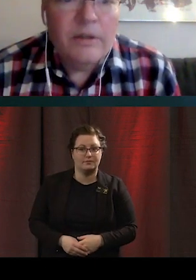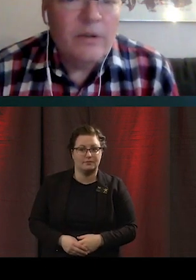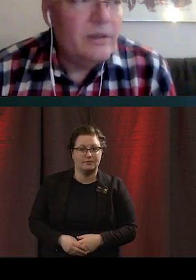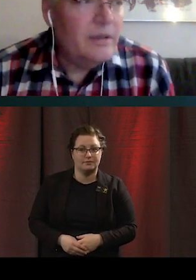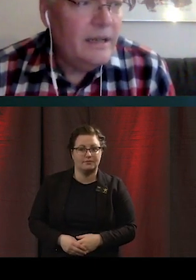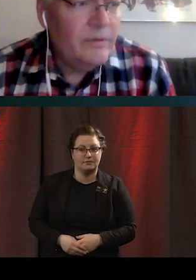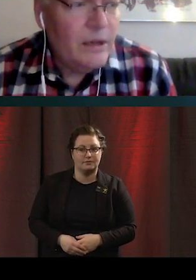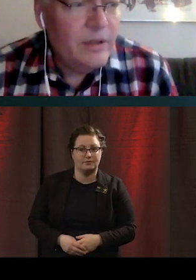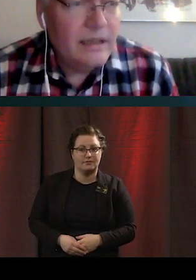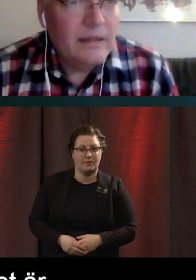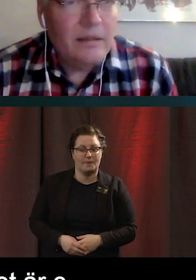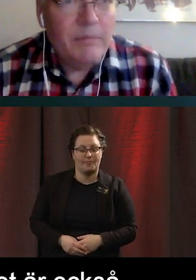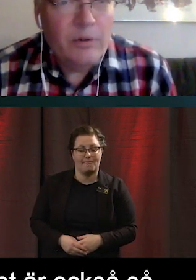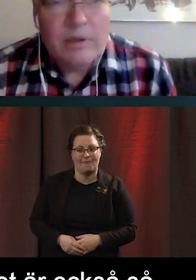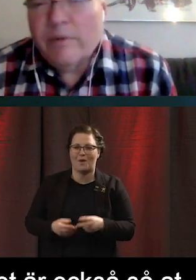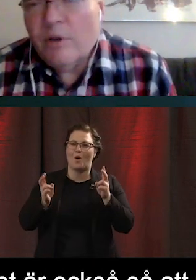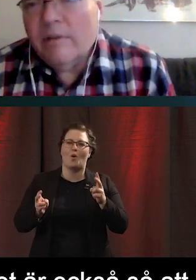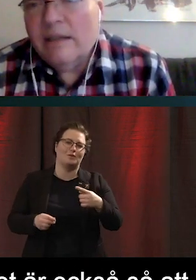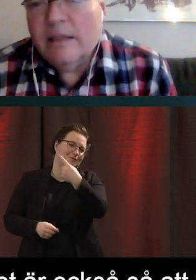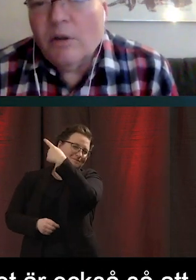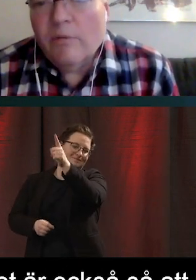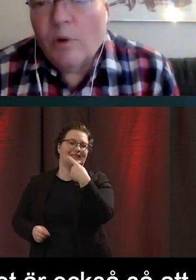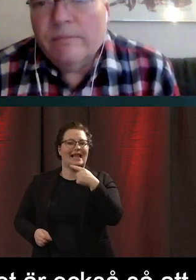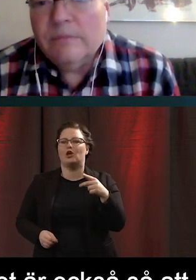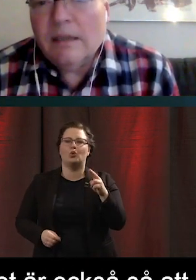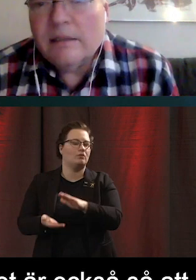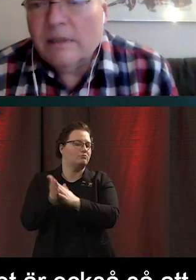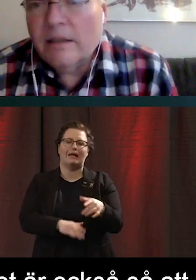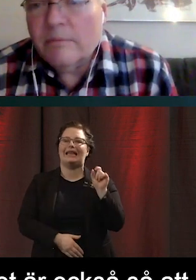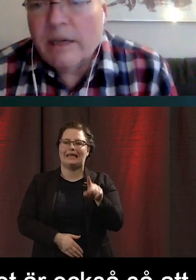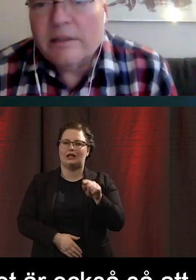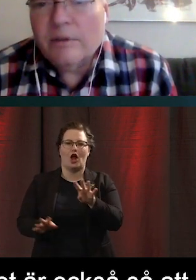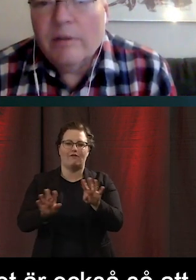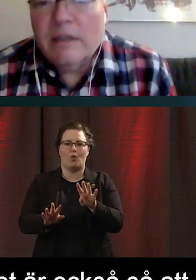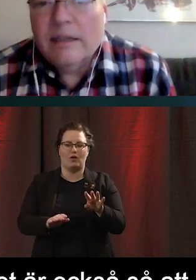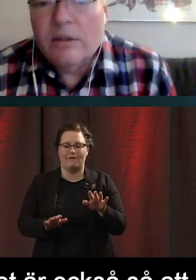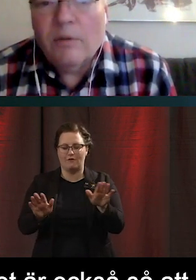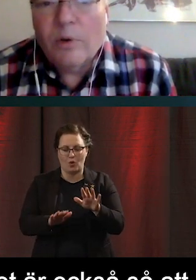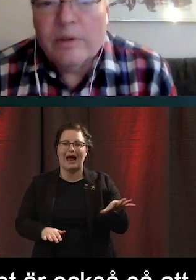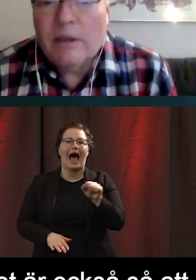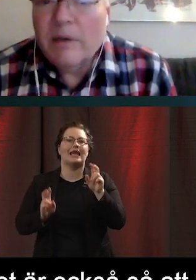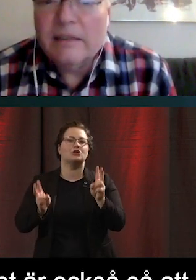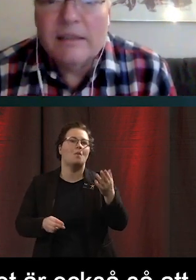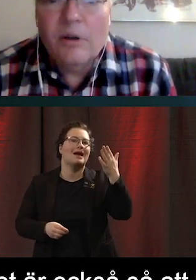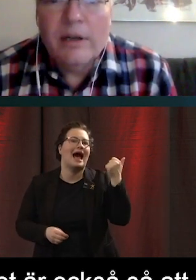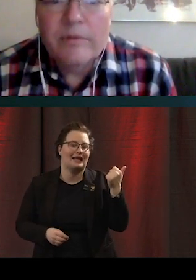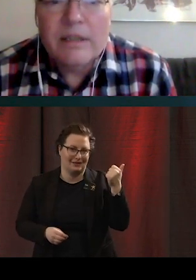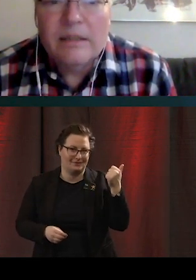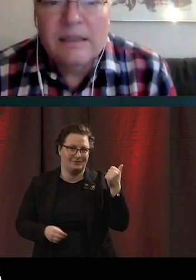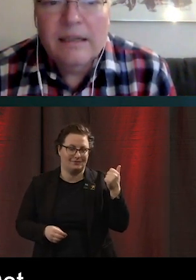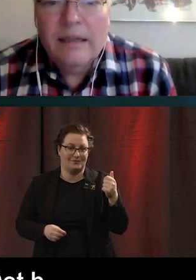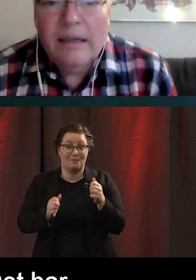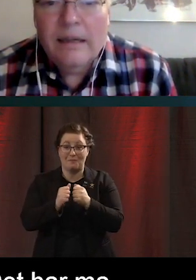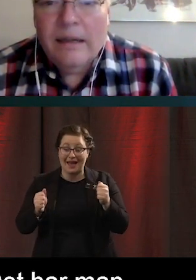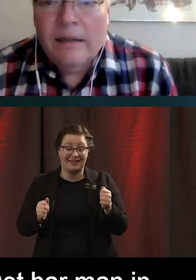Det är också så här att man har sagt att nu ska vi gå över till digital vård. Alla som kan ska gå över till digital vård. Och det har man inte klarat för